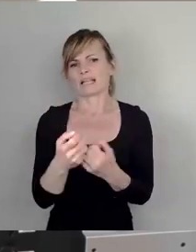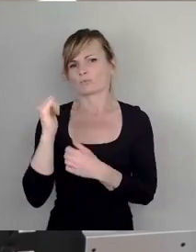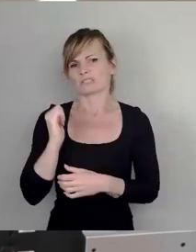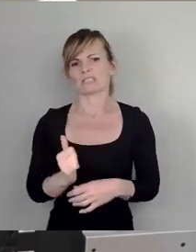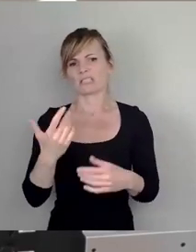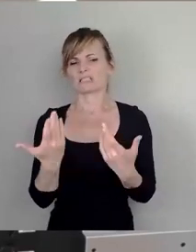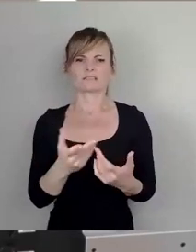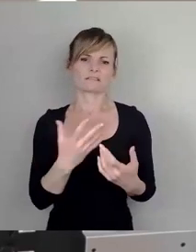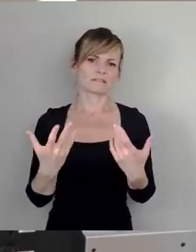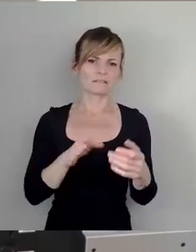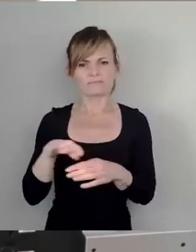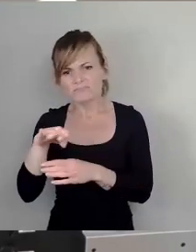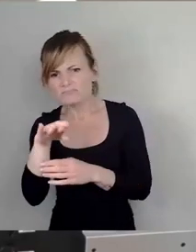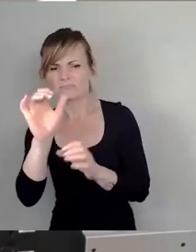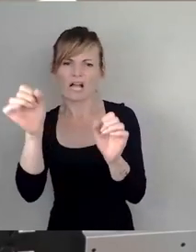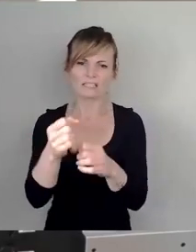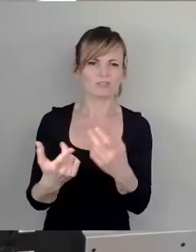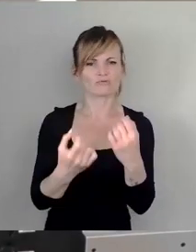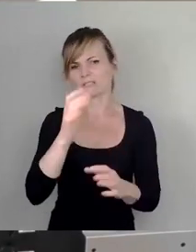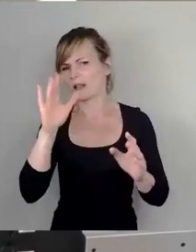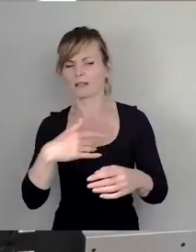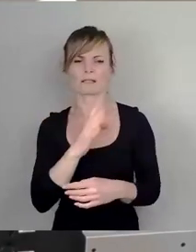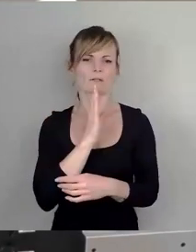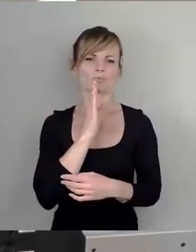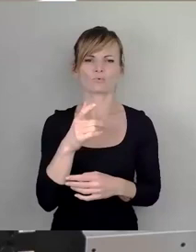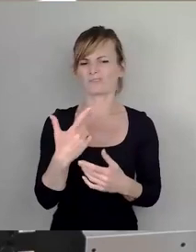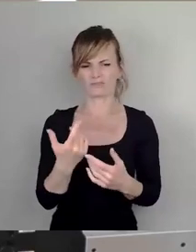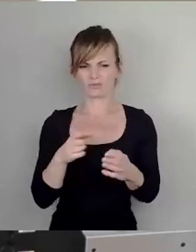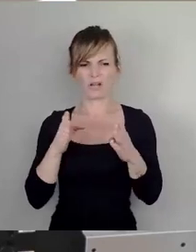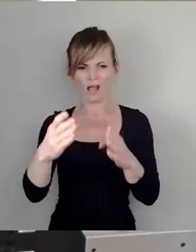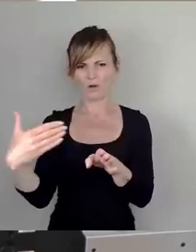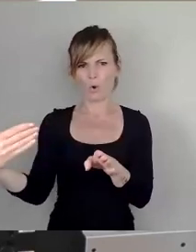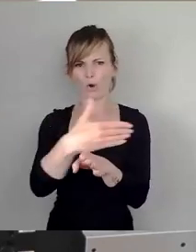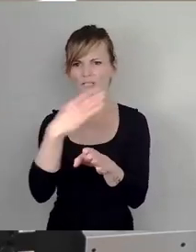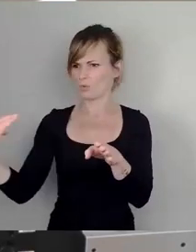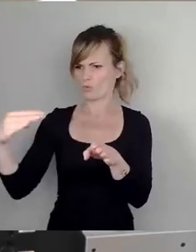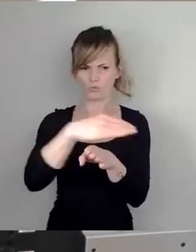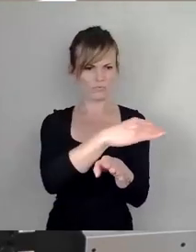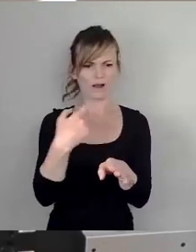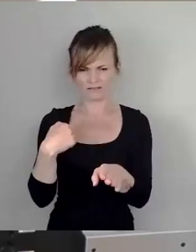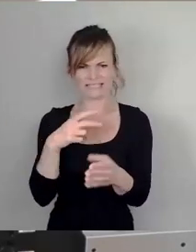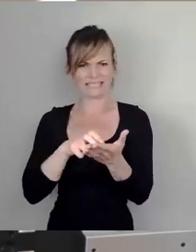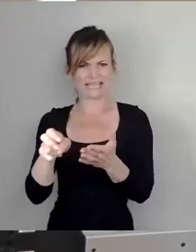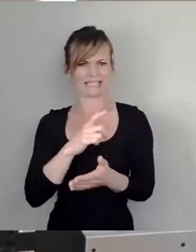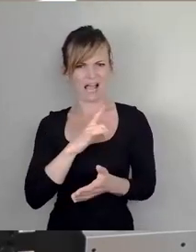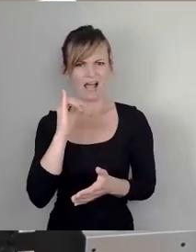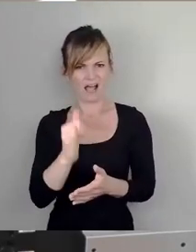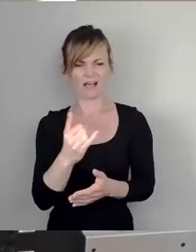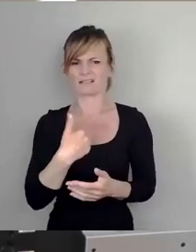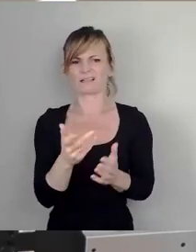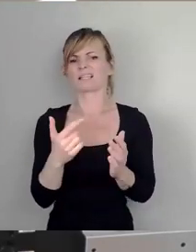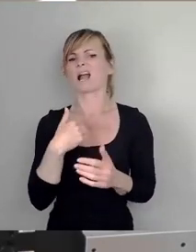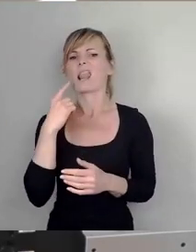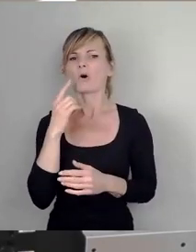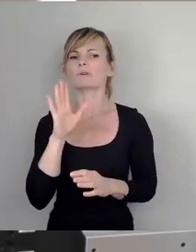Erreichbarkeit alles schwierig, wir haben genügend Straßen, die auch über Kreuzungen drüber führen und das geht auch. Also ich glaube, das ist am Ende eine Begründung, die